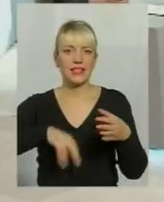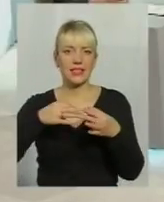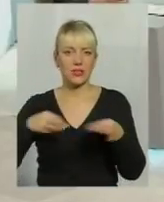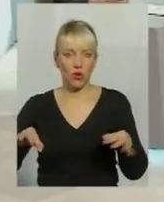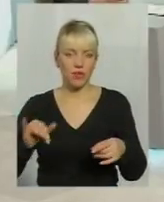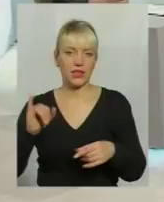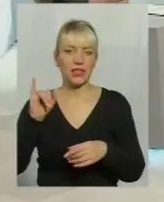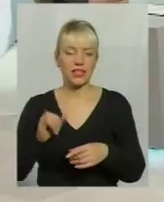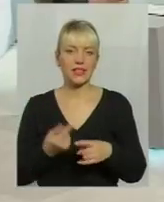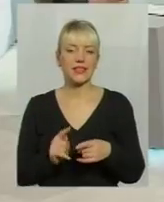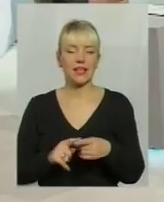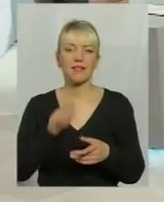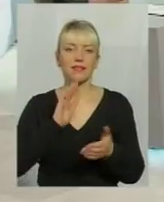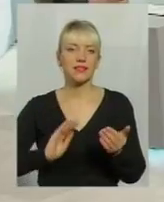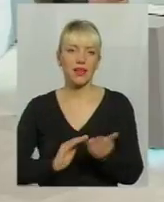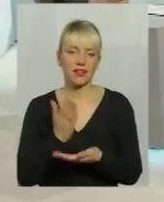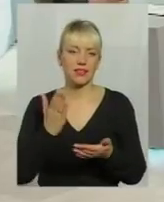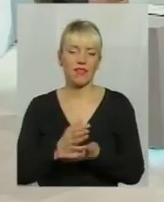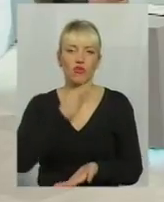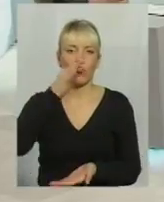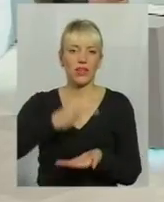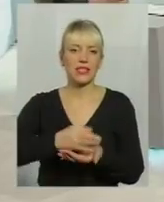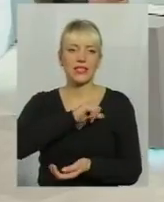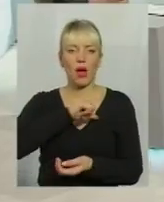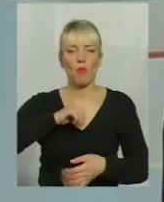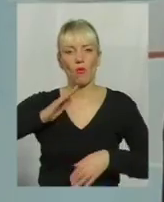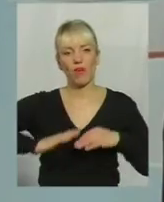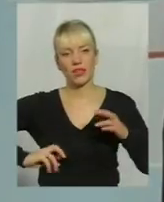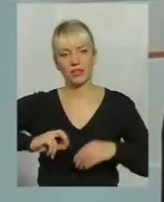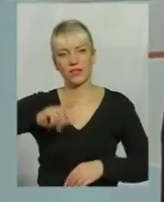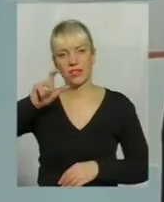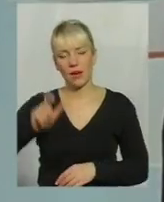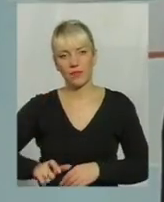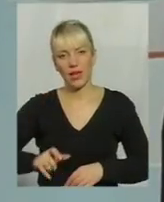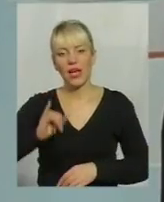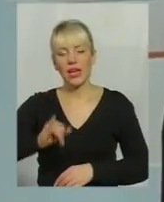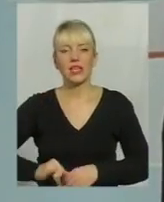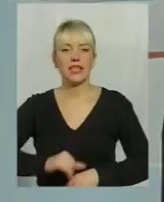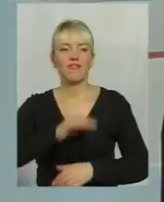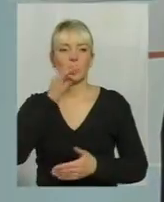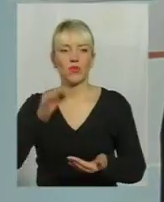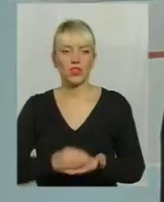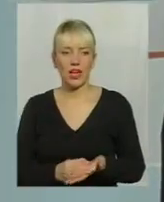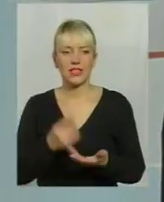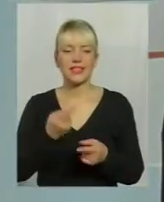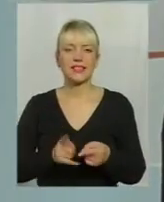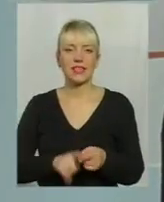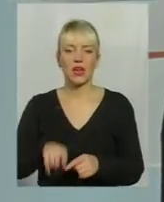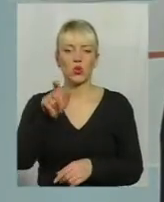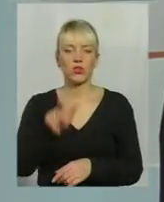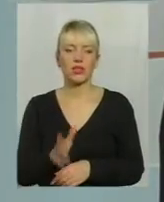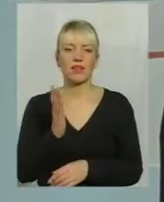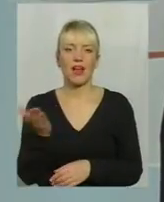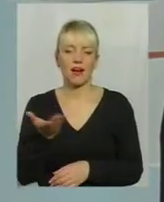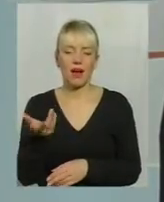наданих послуг це є відповідальність самого фахівця. А також я думаю, що ця відповідальність є тієї людини, яка